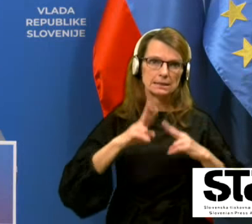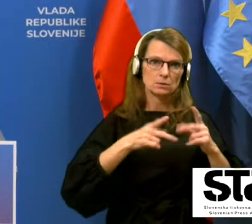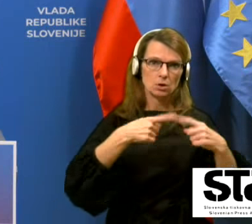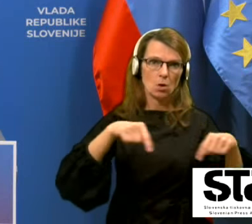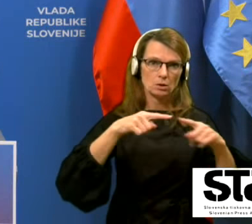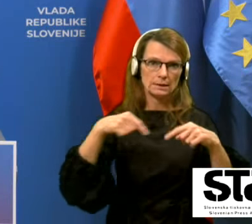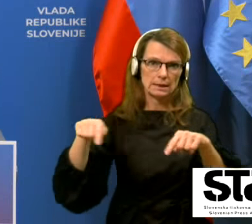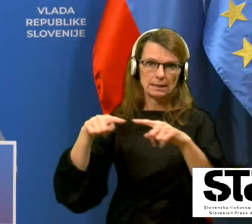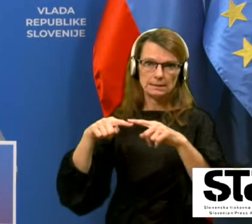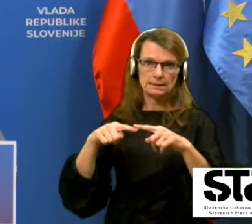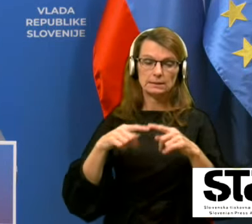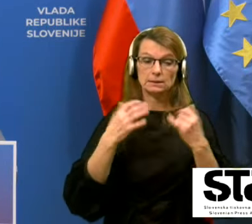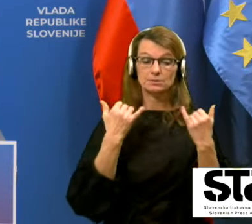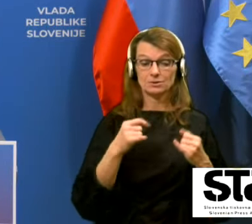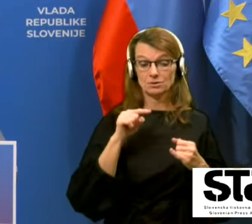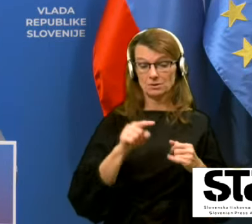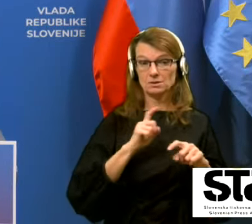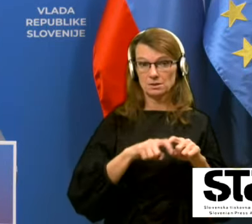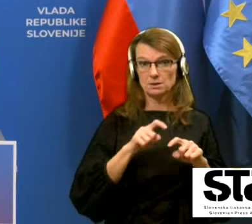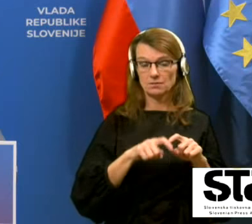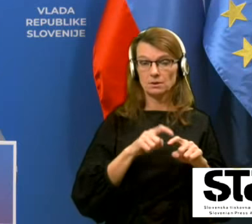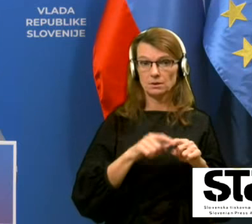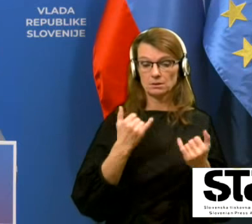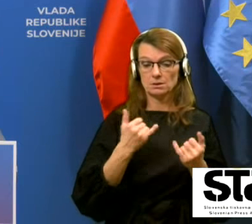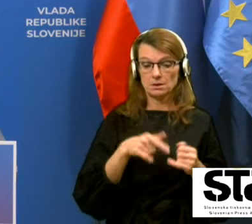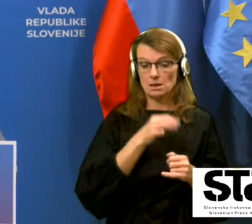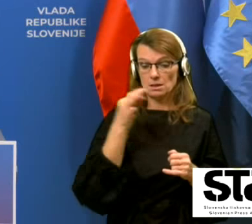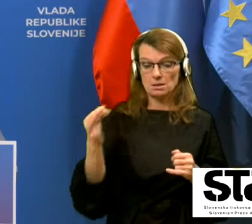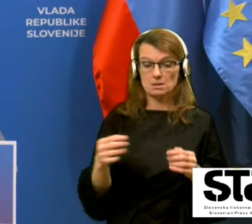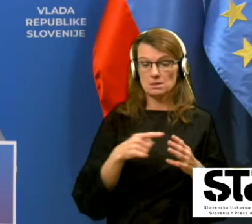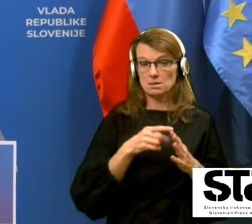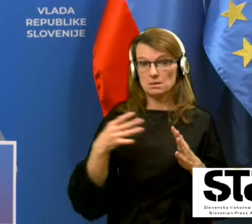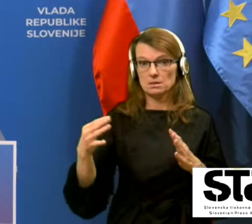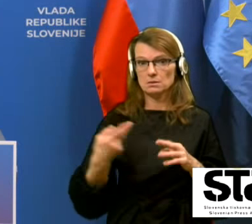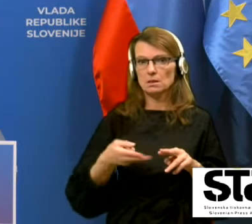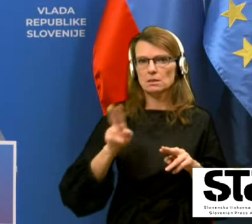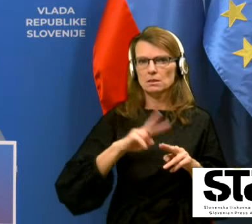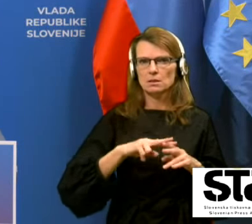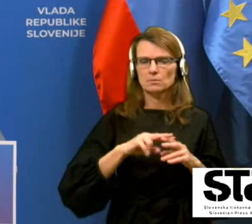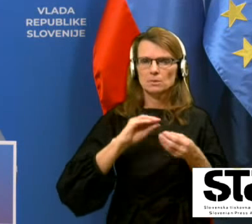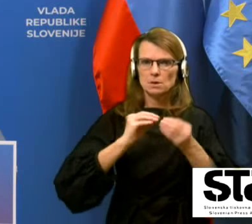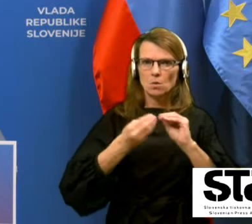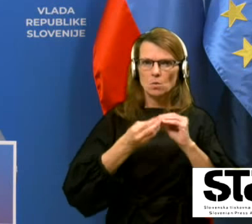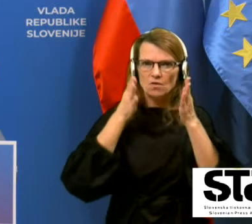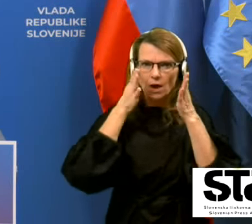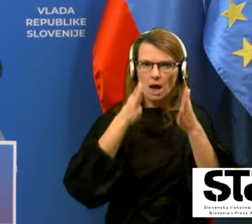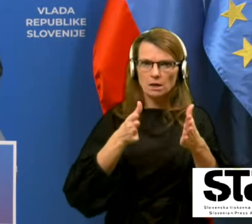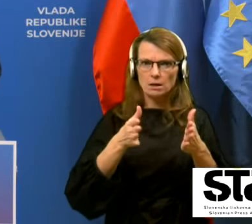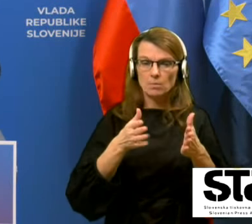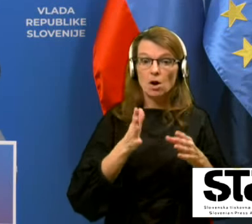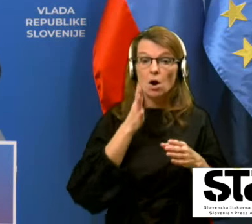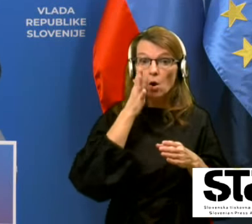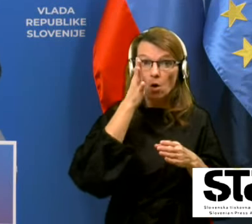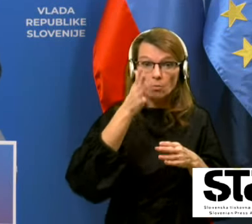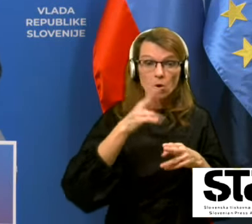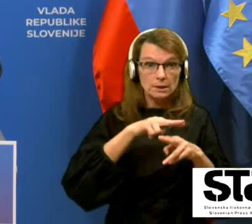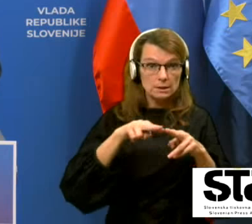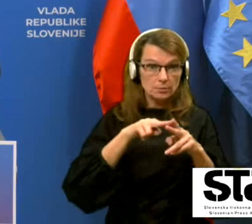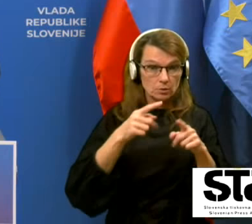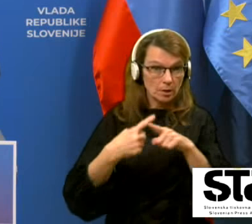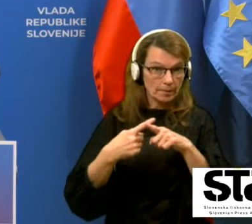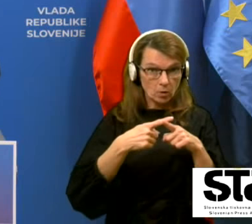stvari, s katerimi se v teh dneh najbolj ukvarjamo. Ko bodo izpolnjeni pogoji, bodo sploščena